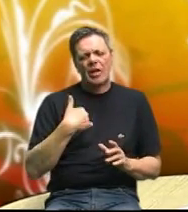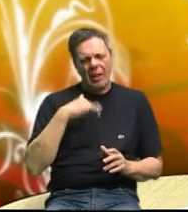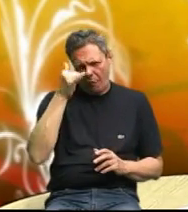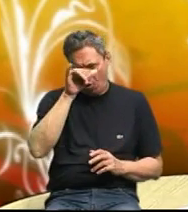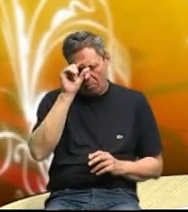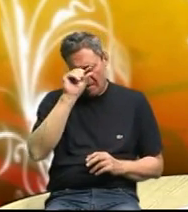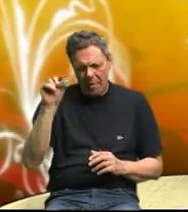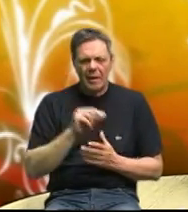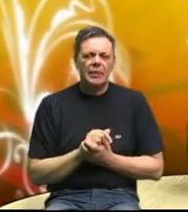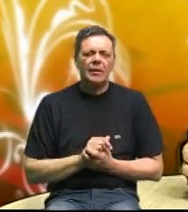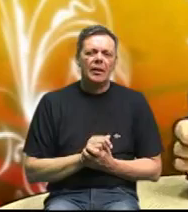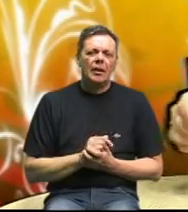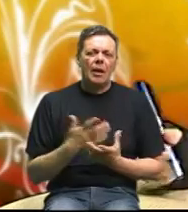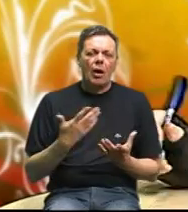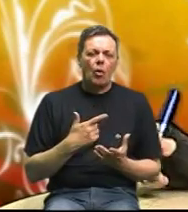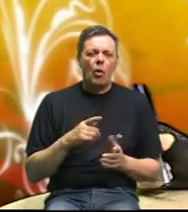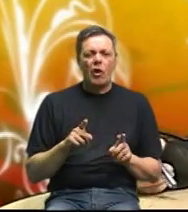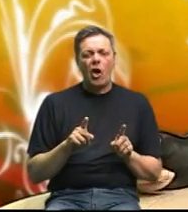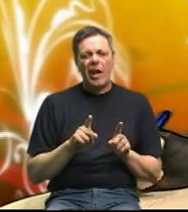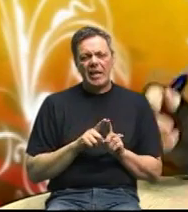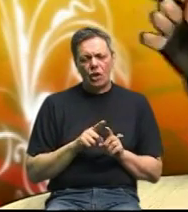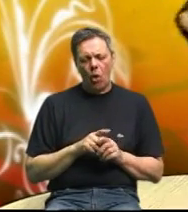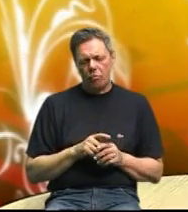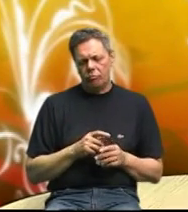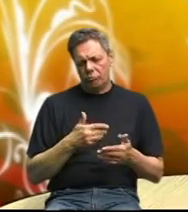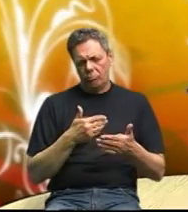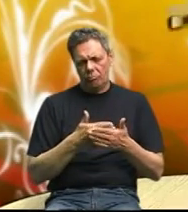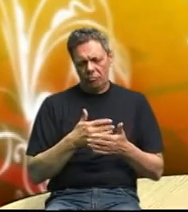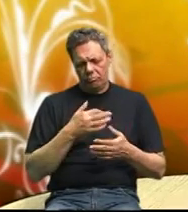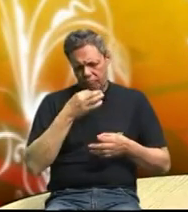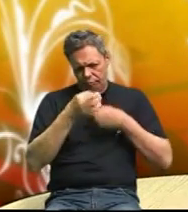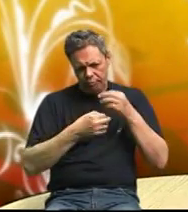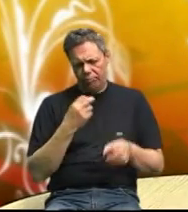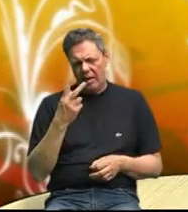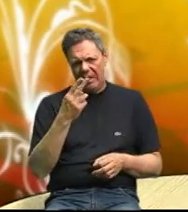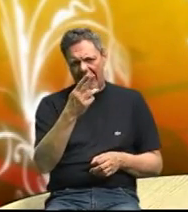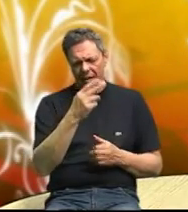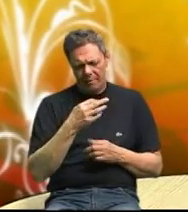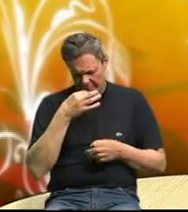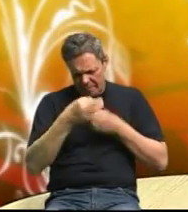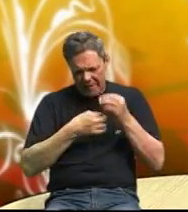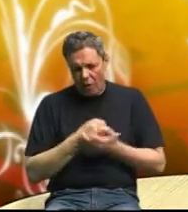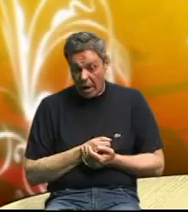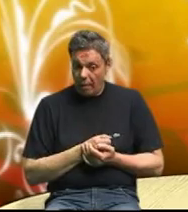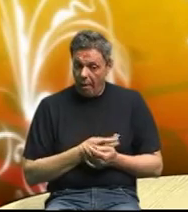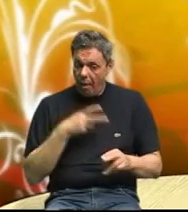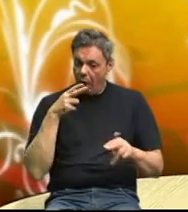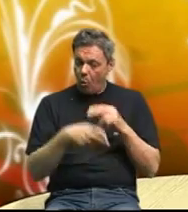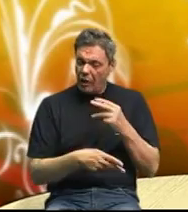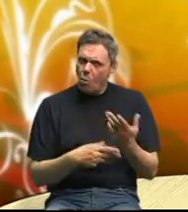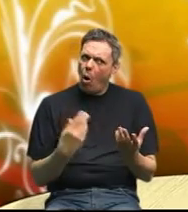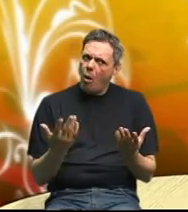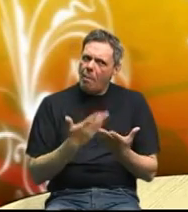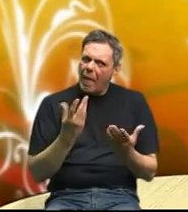malo sam zaboravila koji je isto pri karcinomima ukinuo takve neke prehrane ajmo to